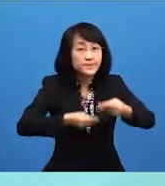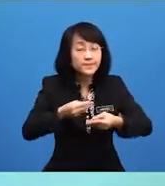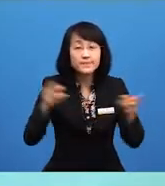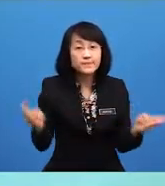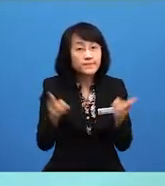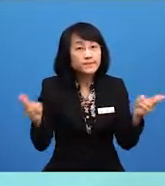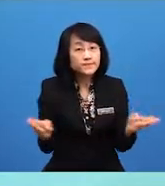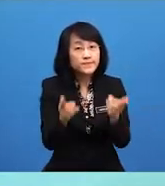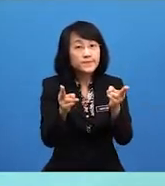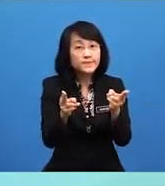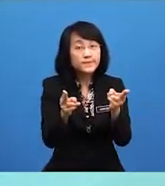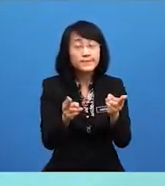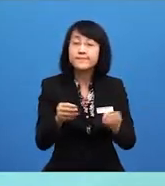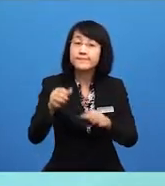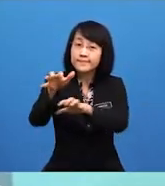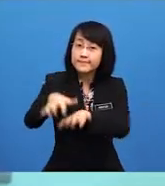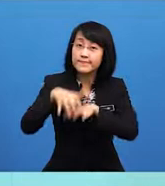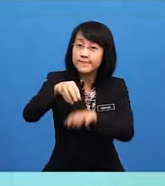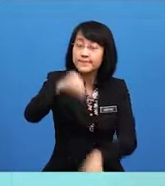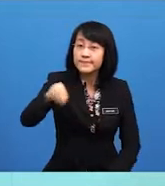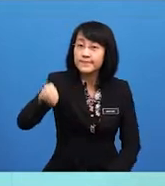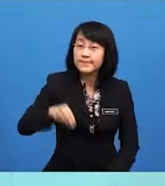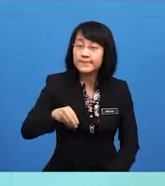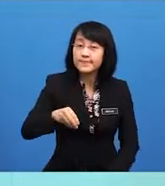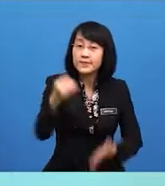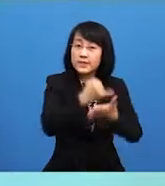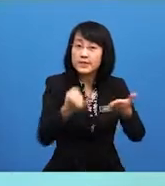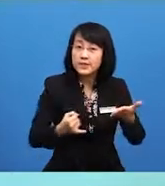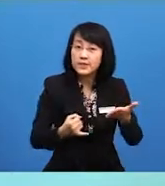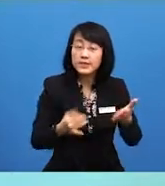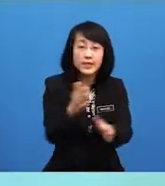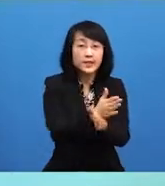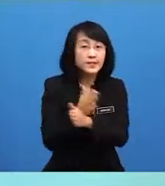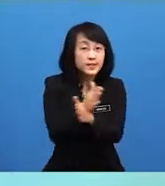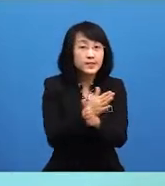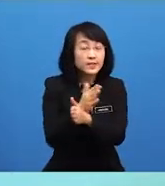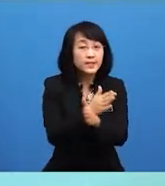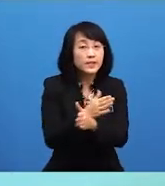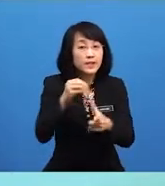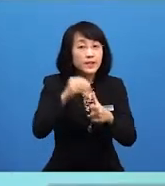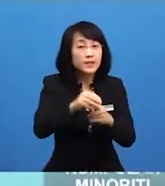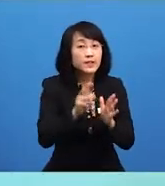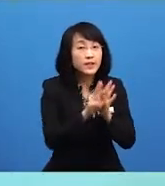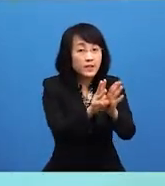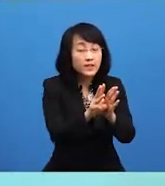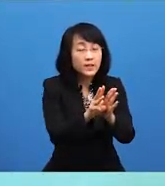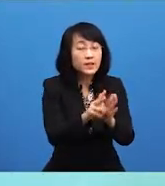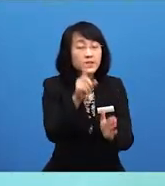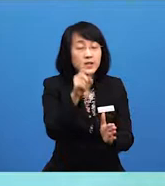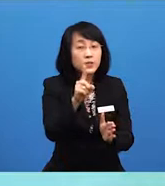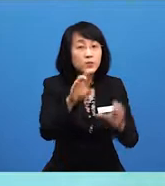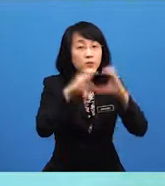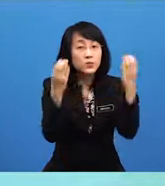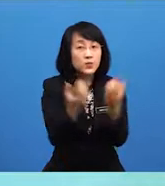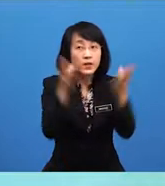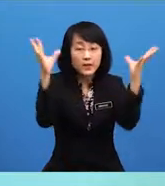perusahaan, pertanian, kesenian dan kebajikan, atau yang mewakili sesuatu kumpulan minoriti